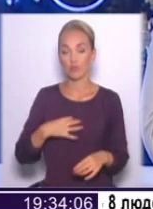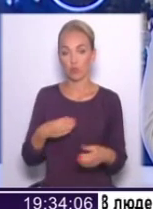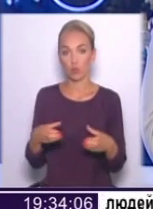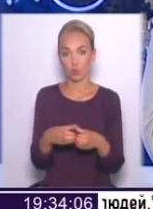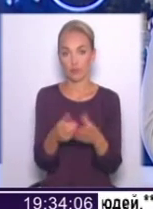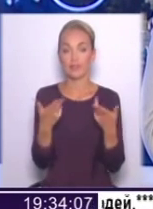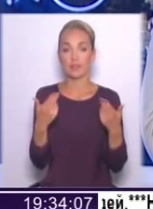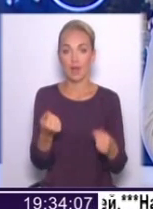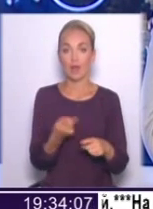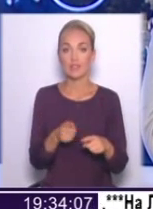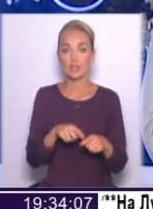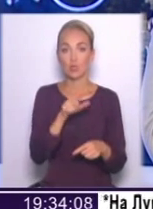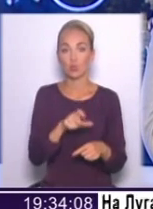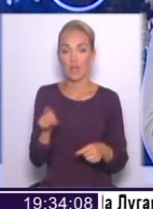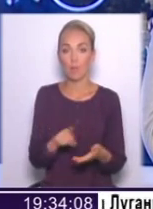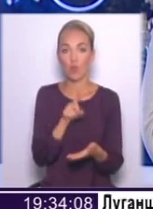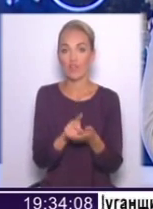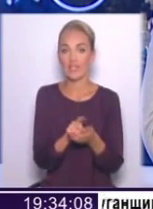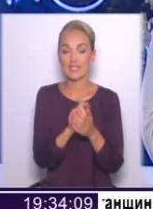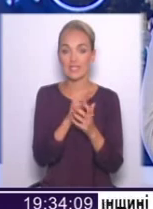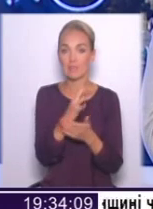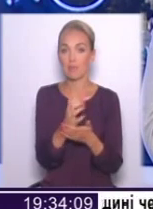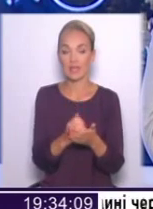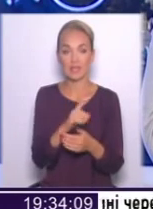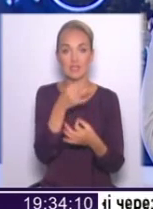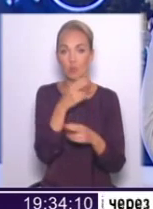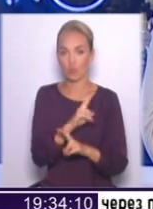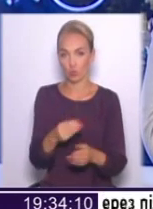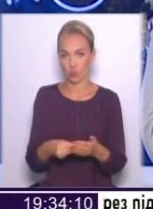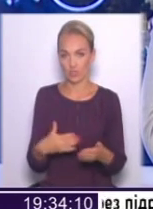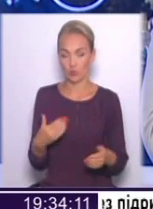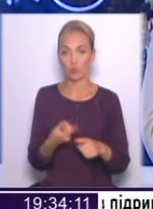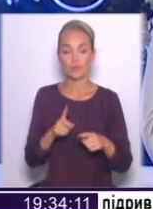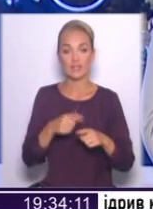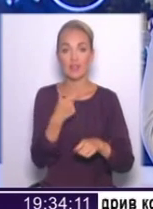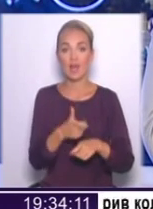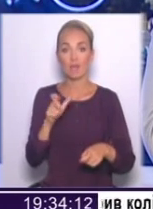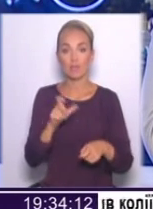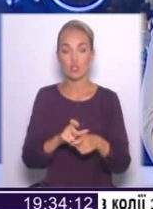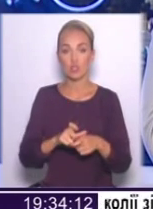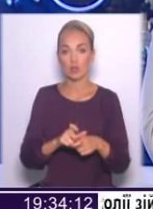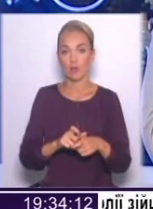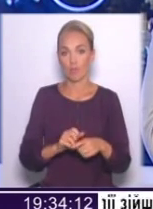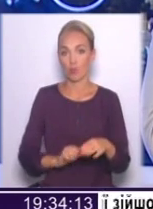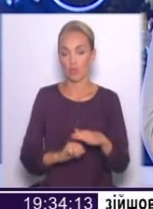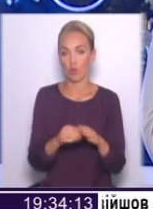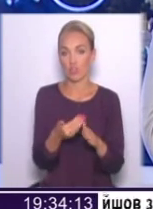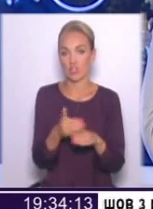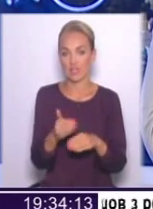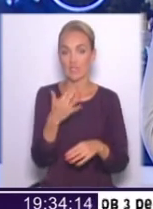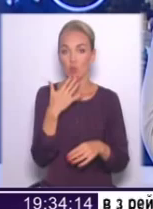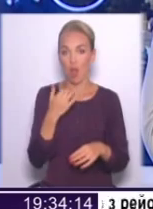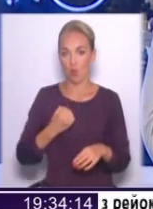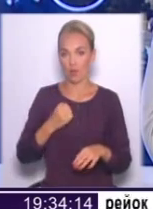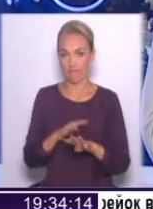цих людей ми повинні зберегти за будь-яку ціну, тому що це, скажімо так, це найбільш потивована частина Національної гвардії.